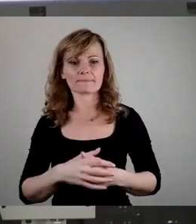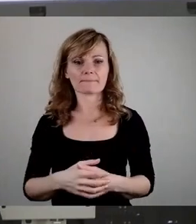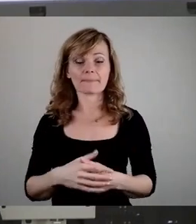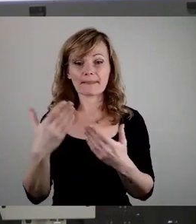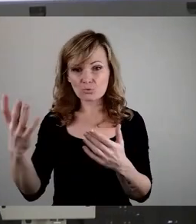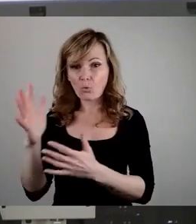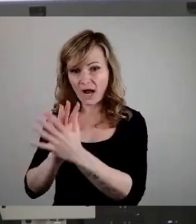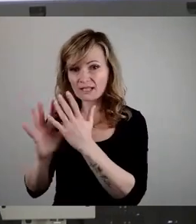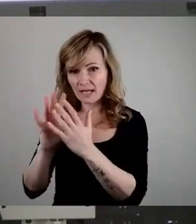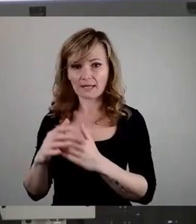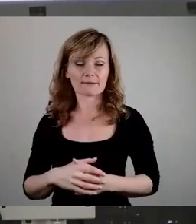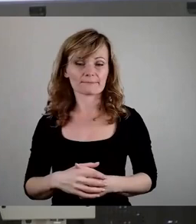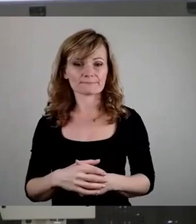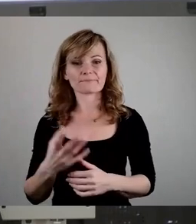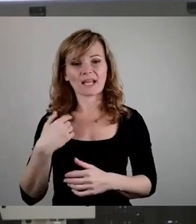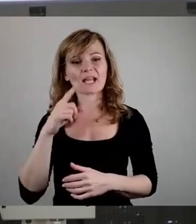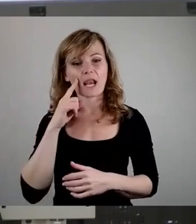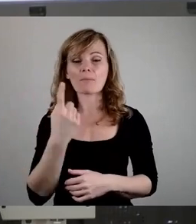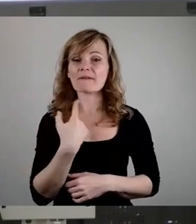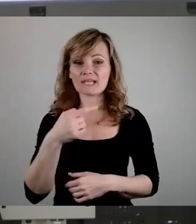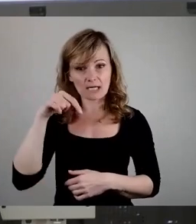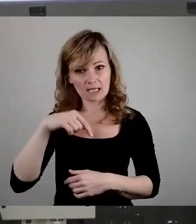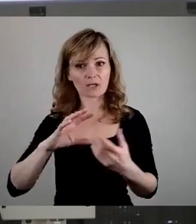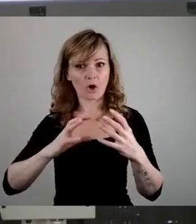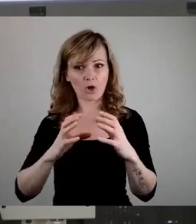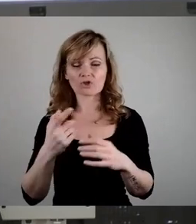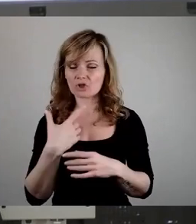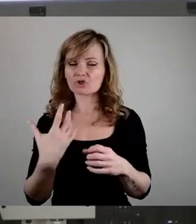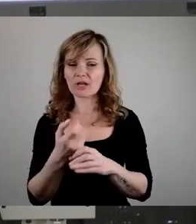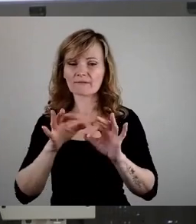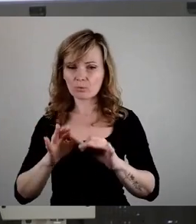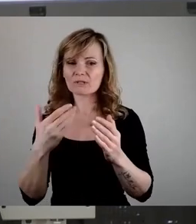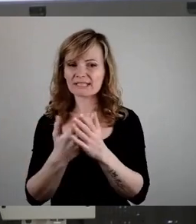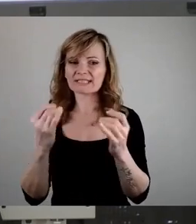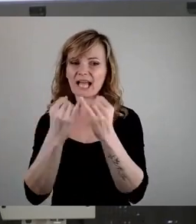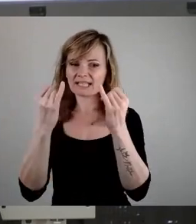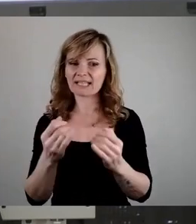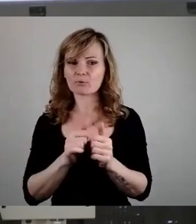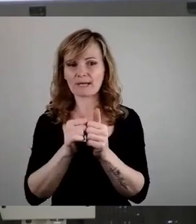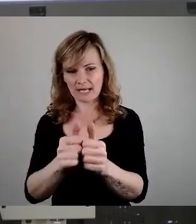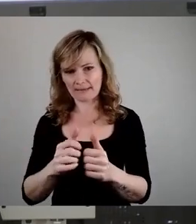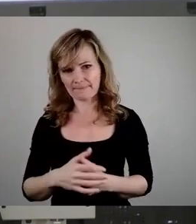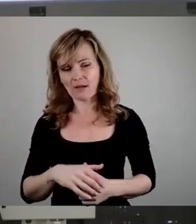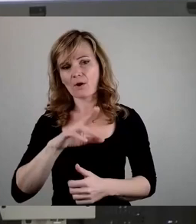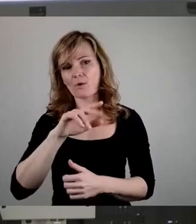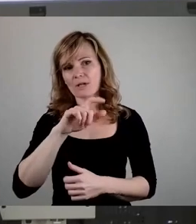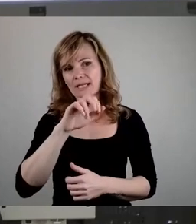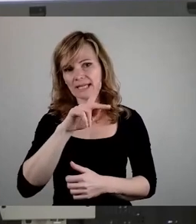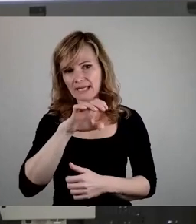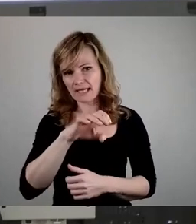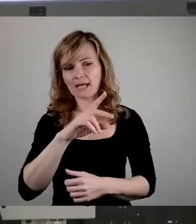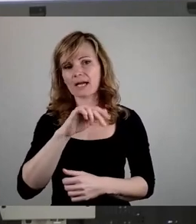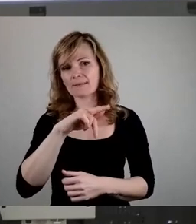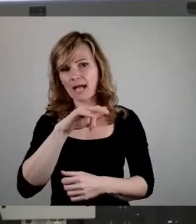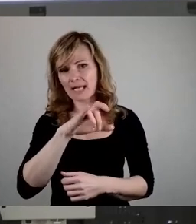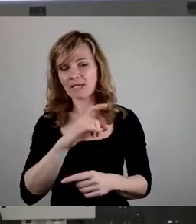dass es uns in Klotsche gut gelingt, diese Einrichtung zu begleiten. Ulrike Kaspari und ich haben 2015